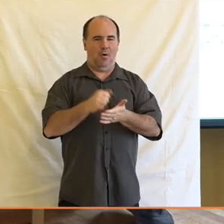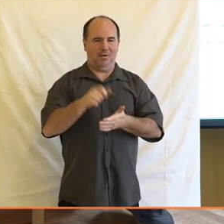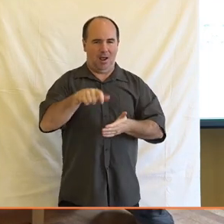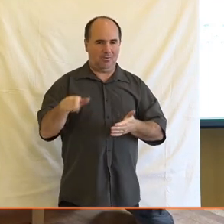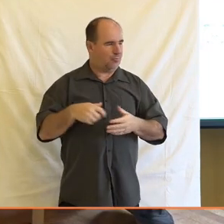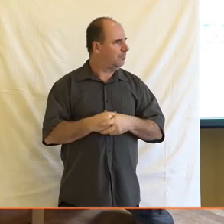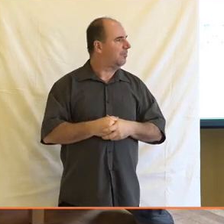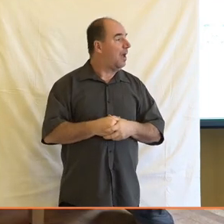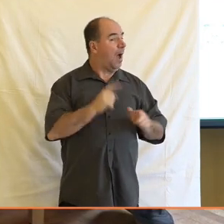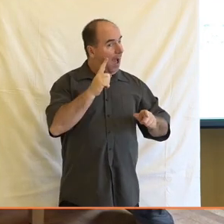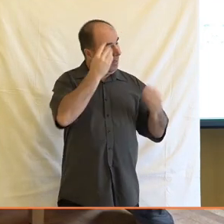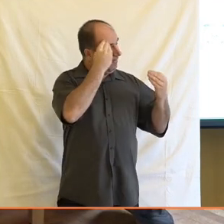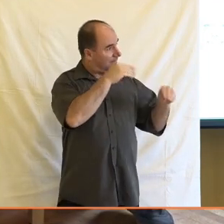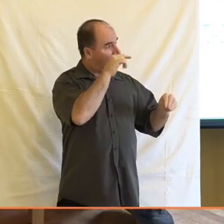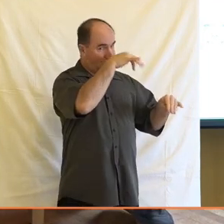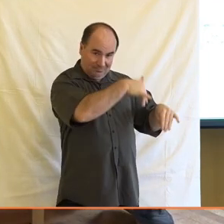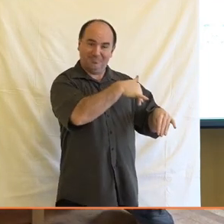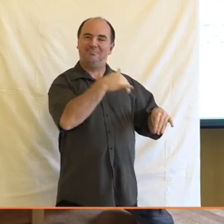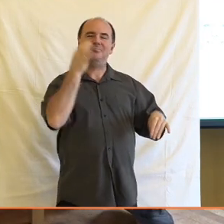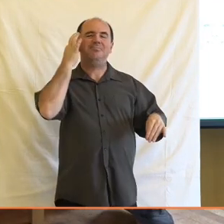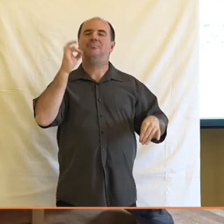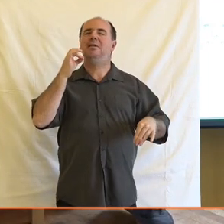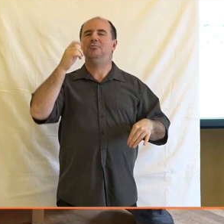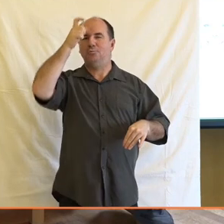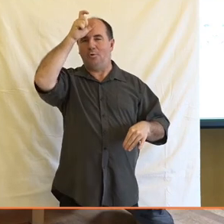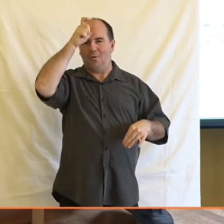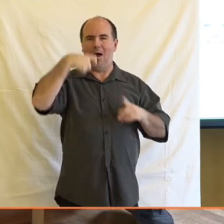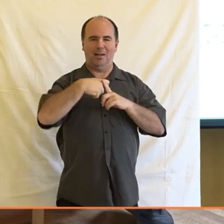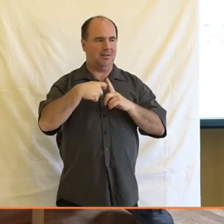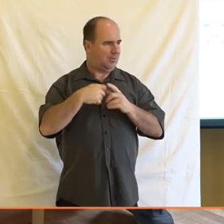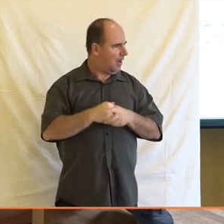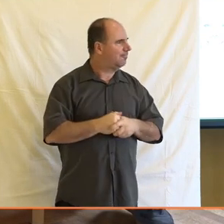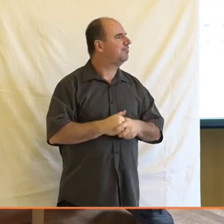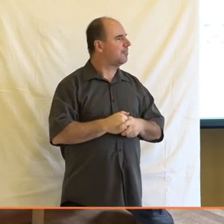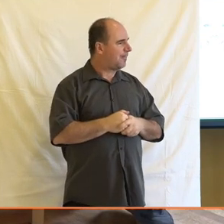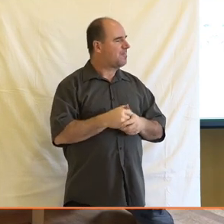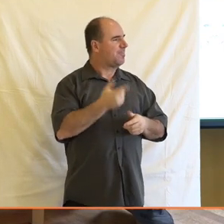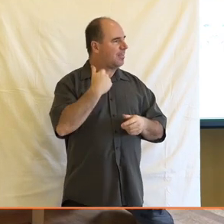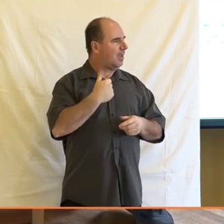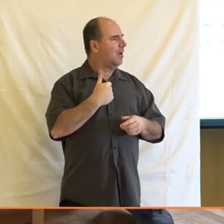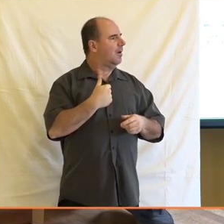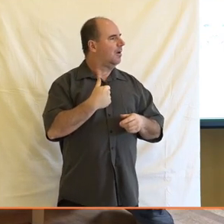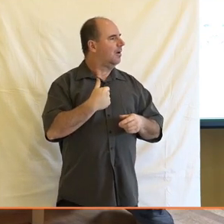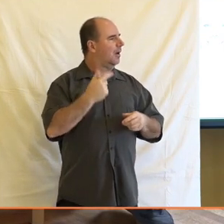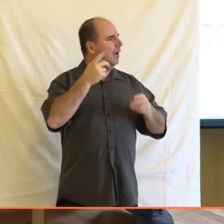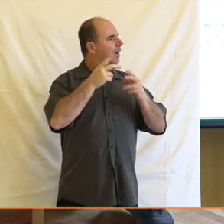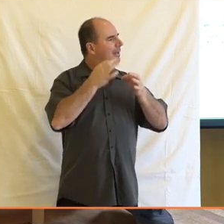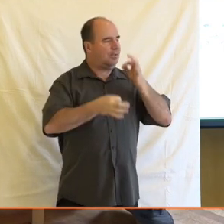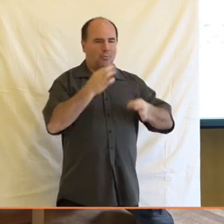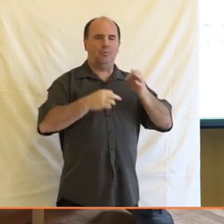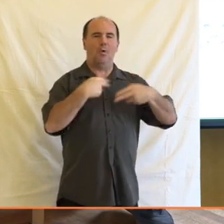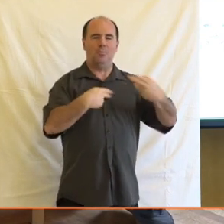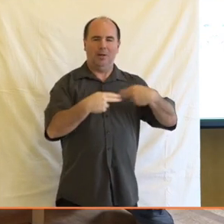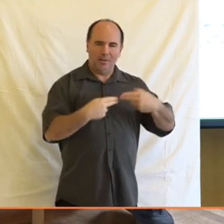Kateřinu Trukovou, která je akademická výzkumněce z Institutu komunikačních technologií a žurnalistiky. Vítám tady Michala Mijovského,